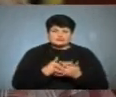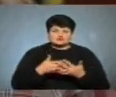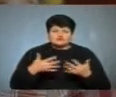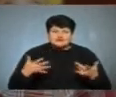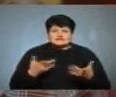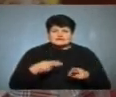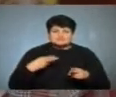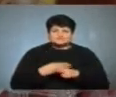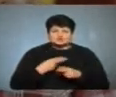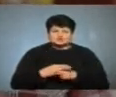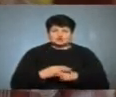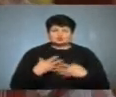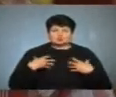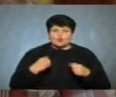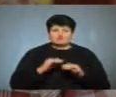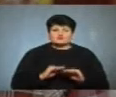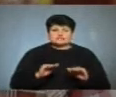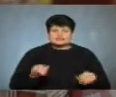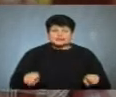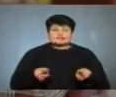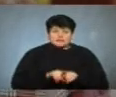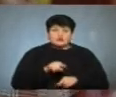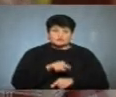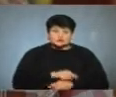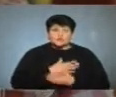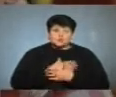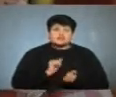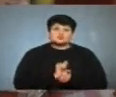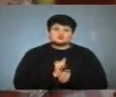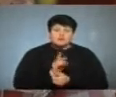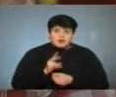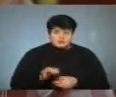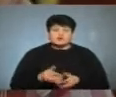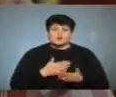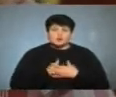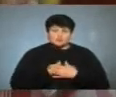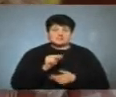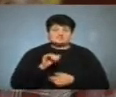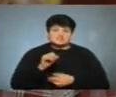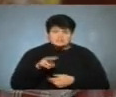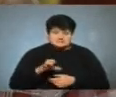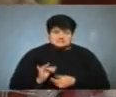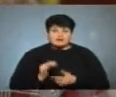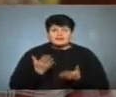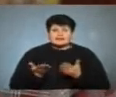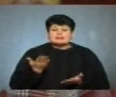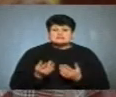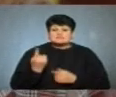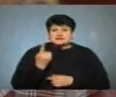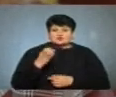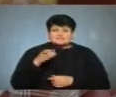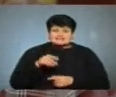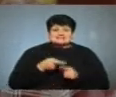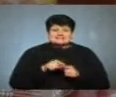які шкодять здоров'ю саме дітей. Так вони люблять сухарики, так вони люблять чіпси, але з 1 січня